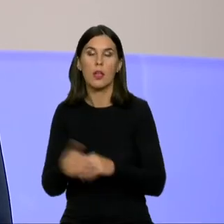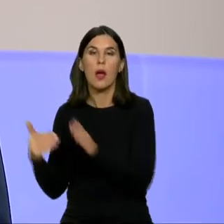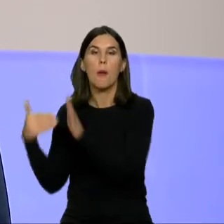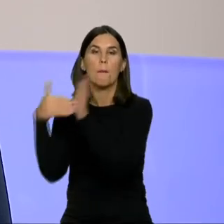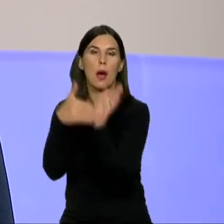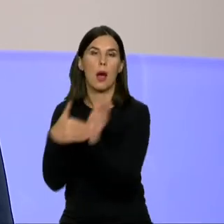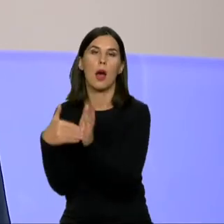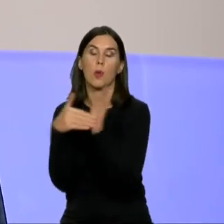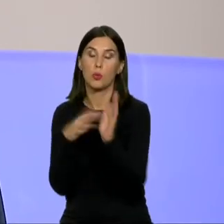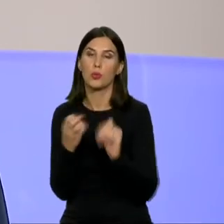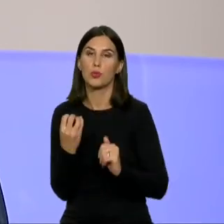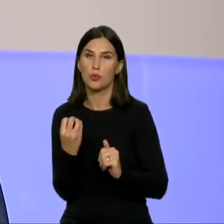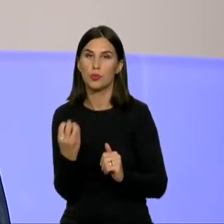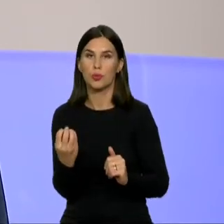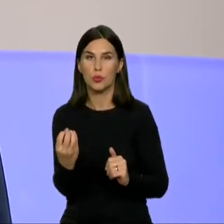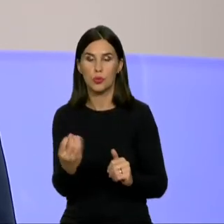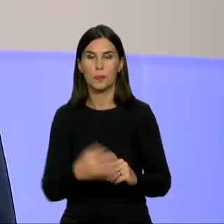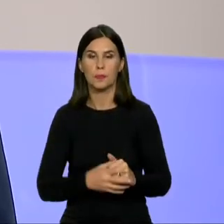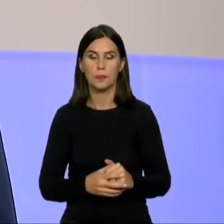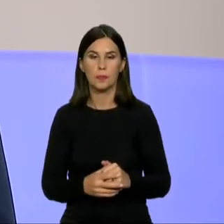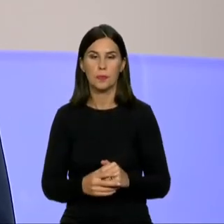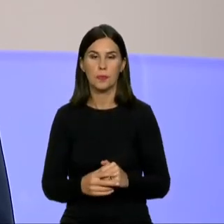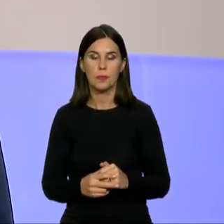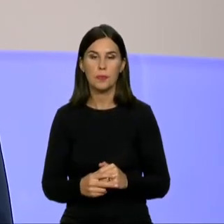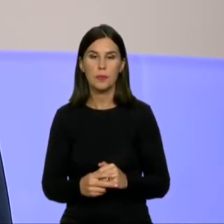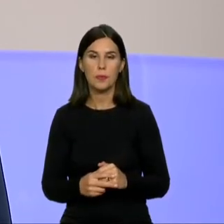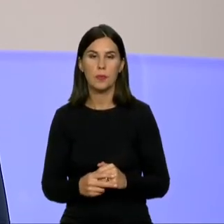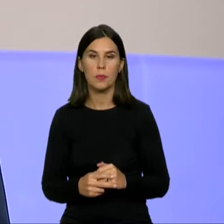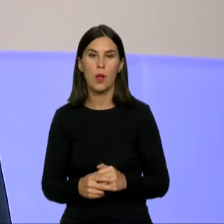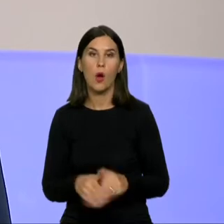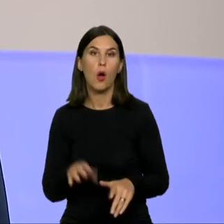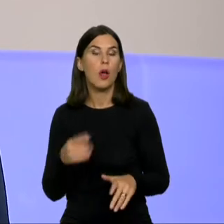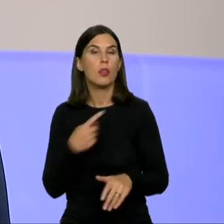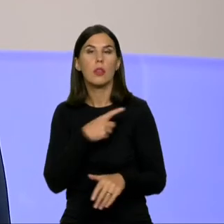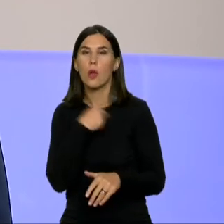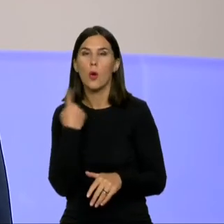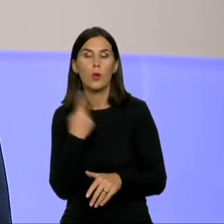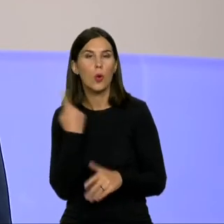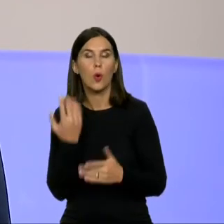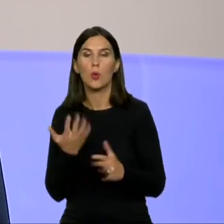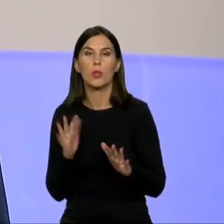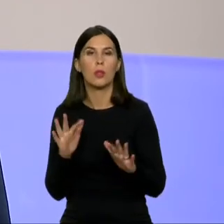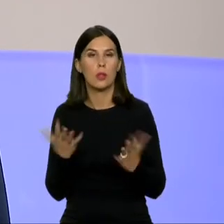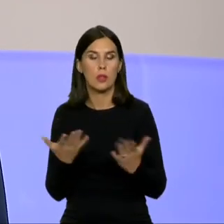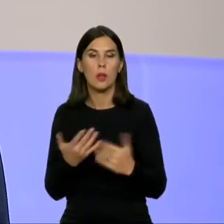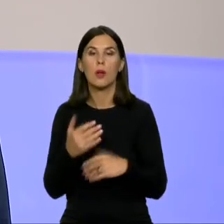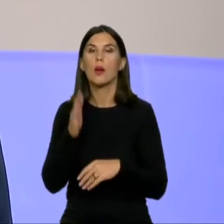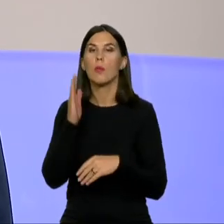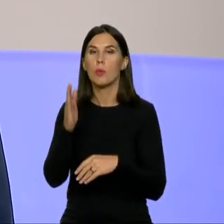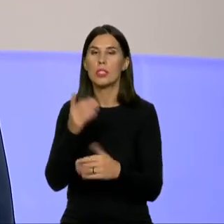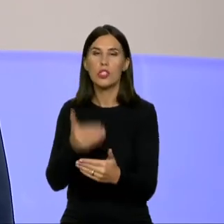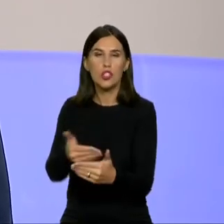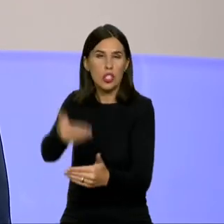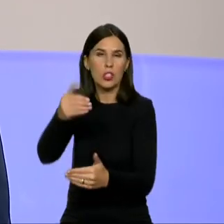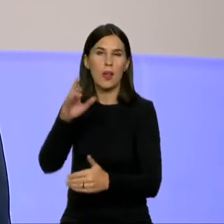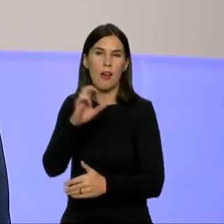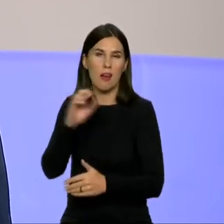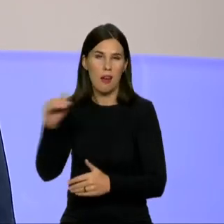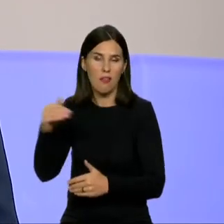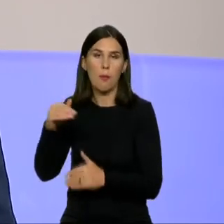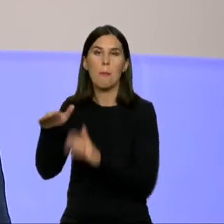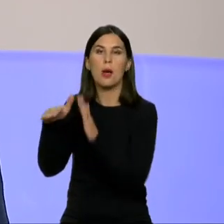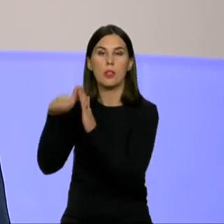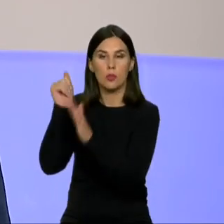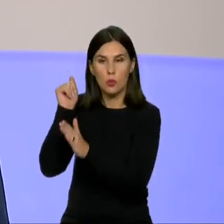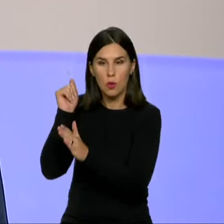tik tai daugiau. ir kas dar daugiau numatoma, tai yra iš anksto pasiskolinti iš RRF, o taip pat papildomas